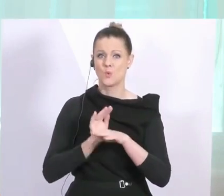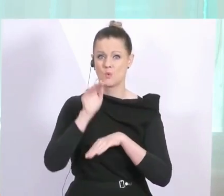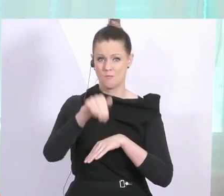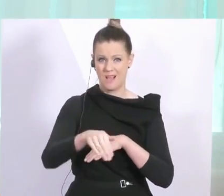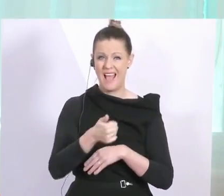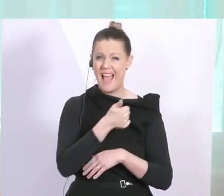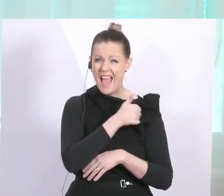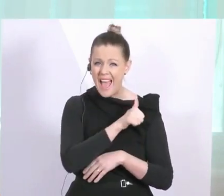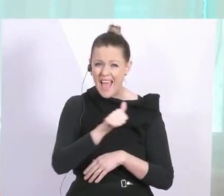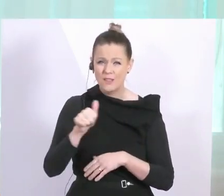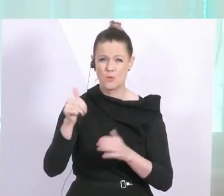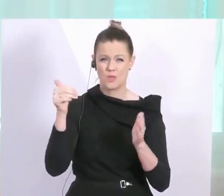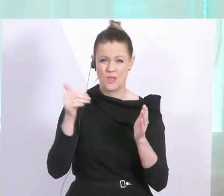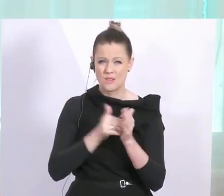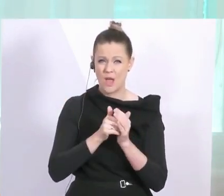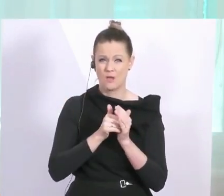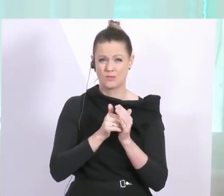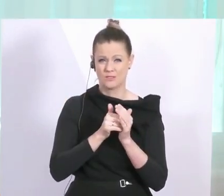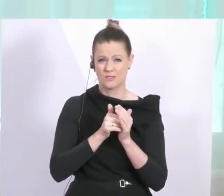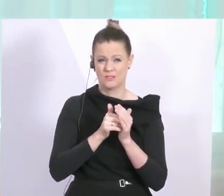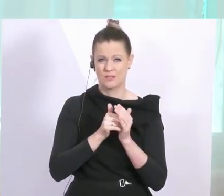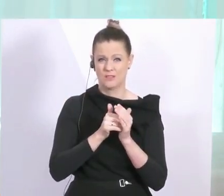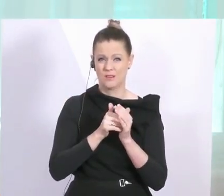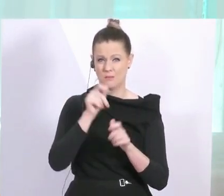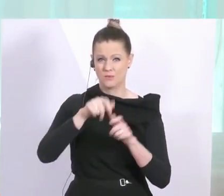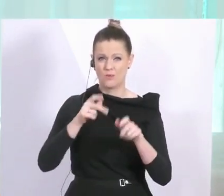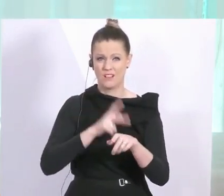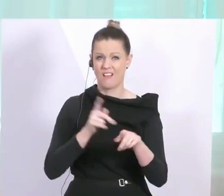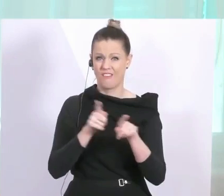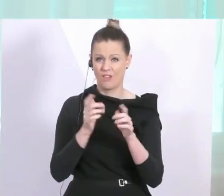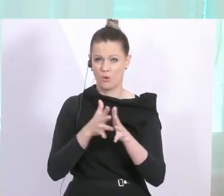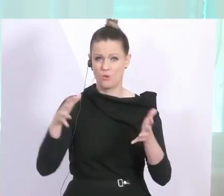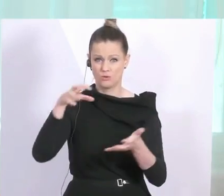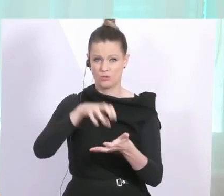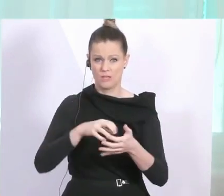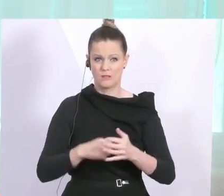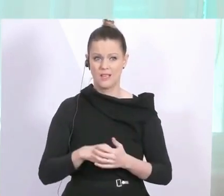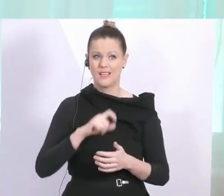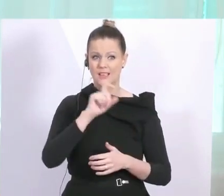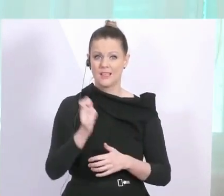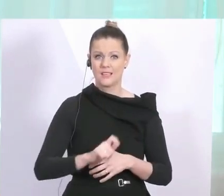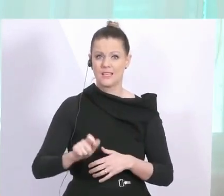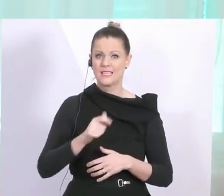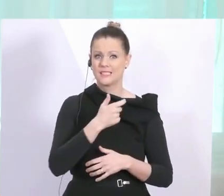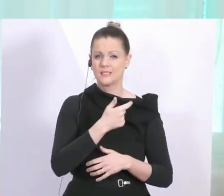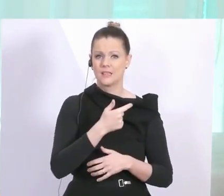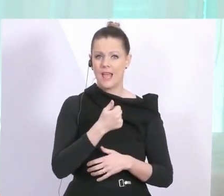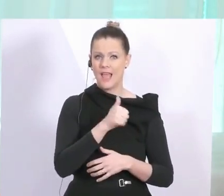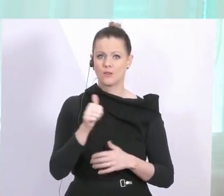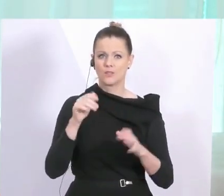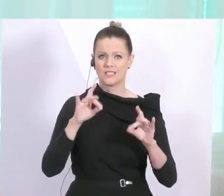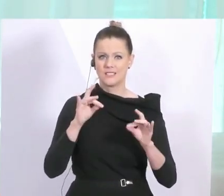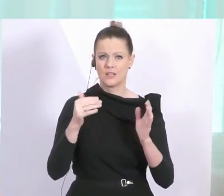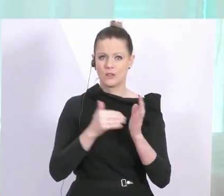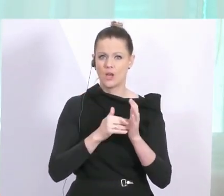Menschen, eine Großstadt. In Italien sind wir bei mittlerweile 10.700 Todesfälle, in Spanien bei